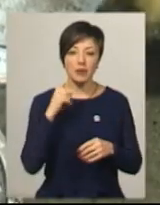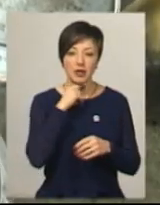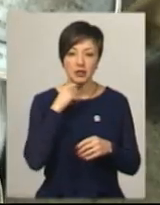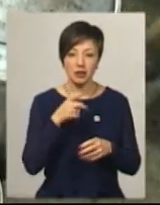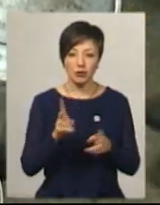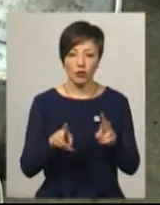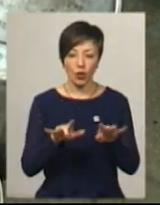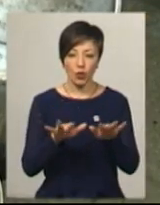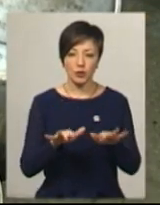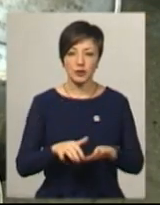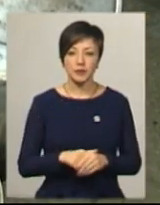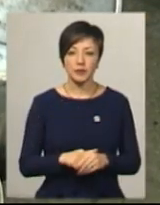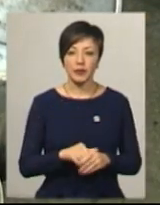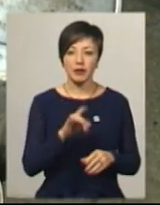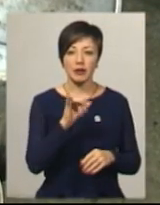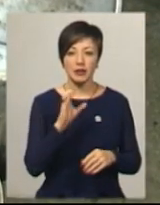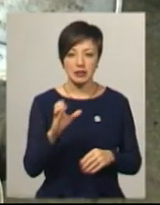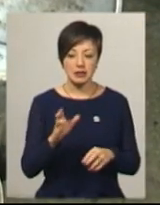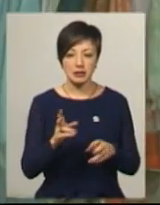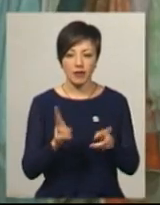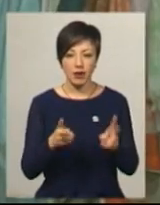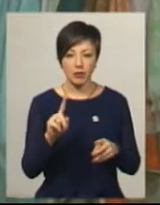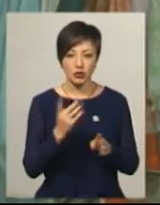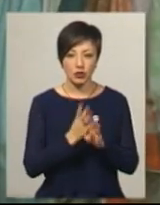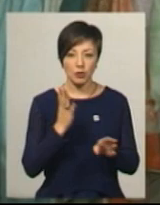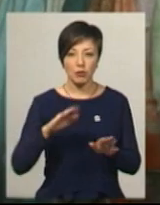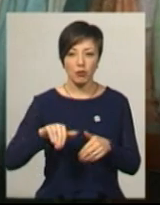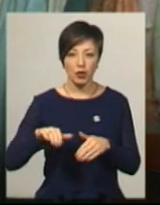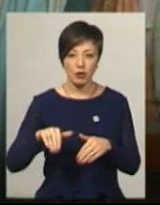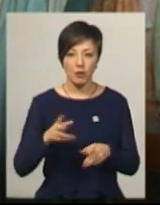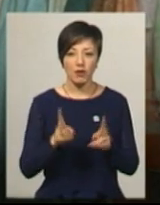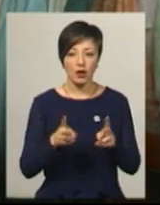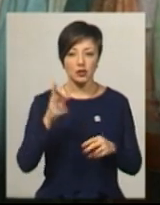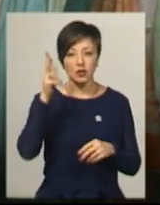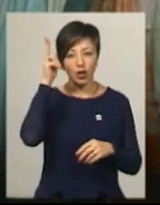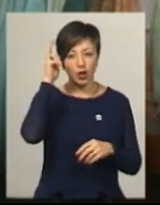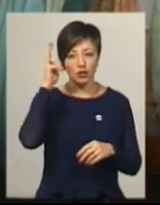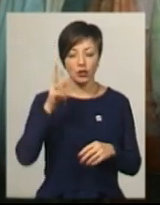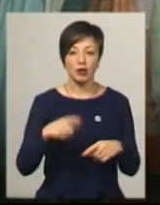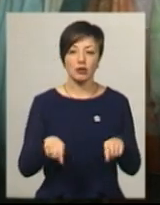Для чужинців вариться рис, потім вариться гречка,